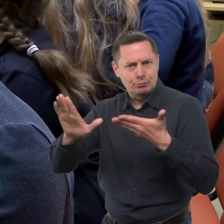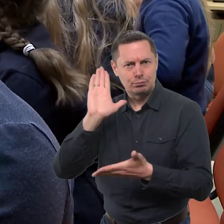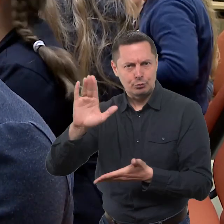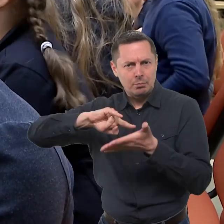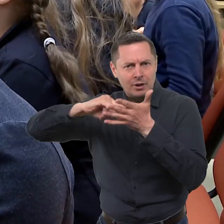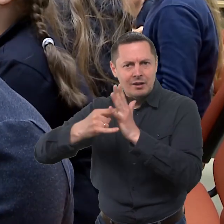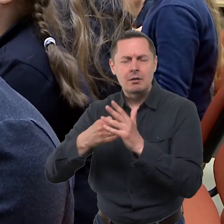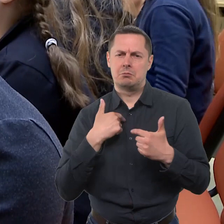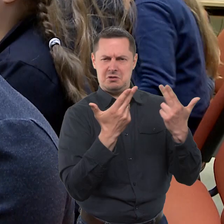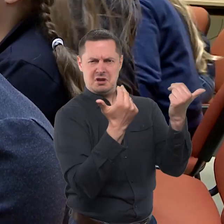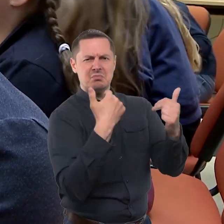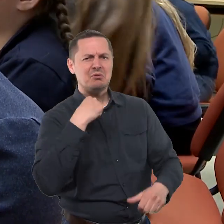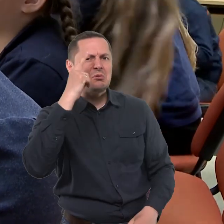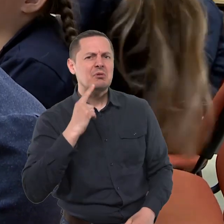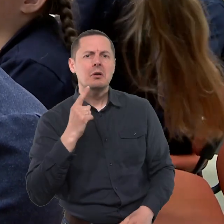Kodėl?